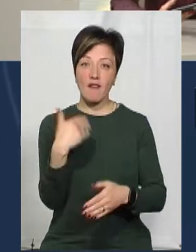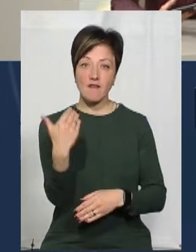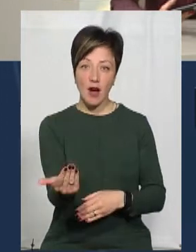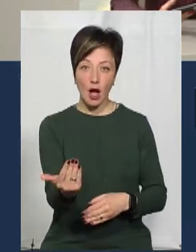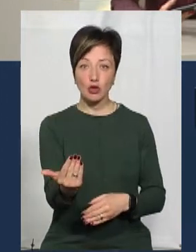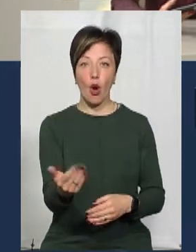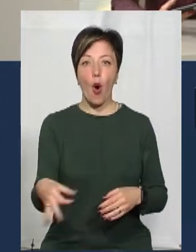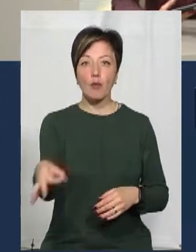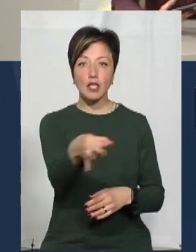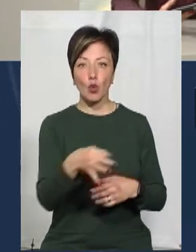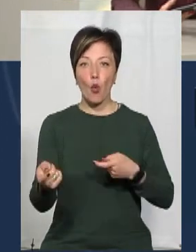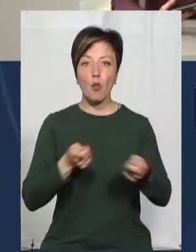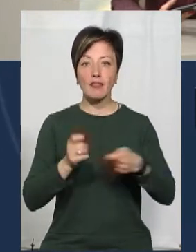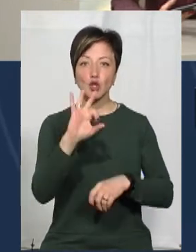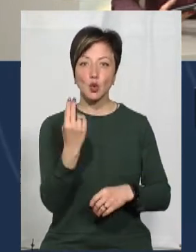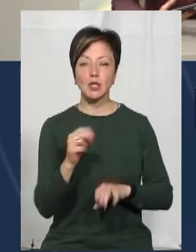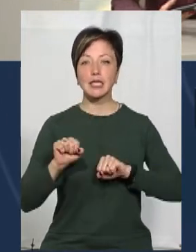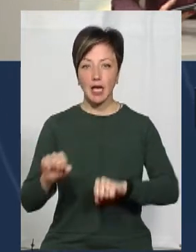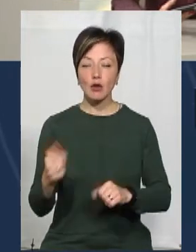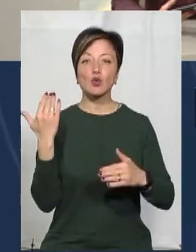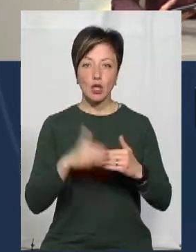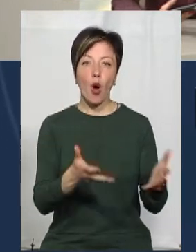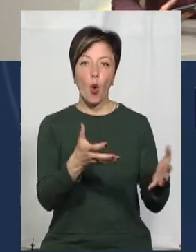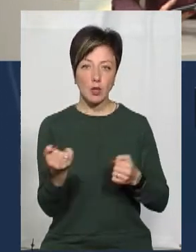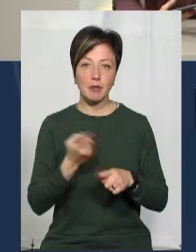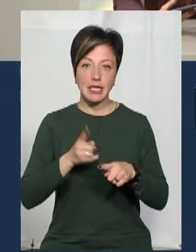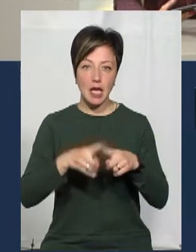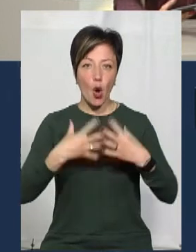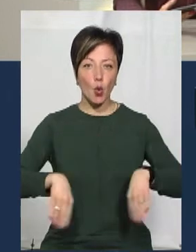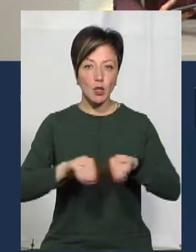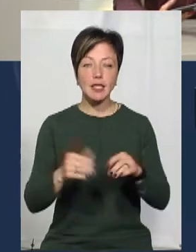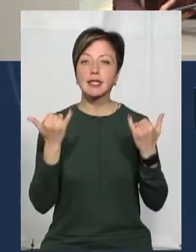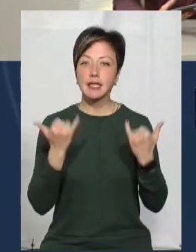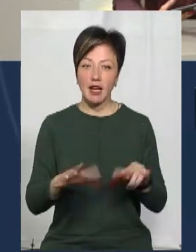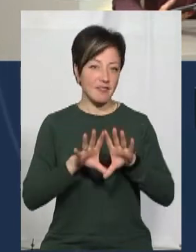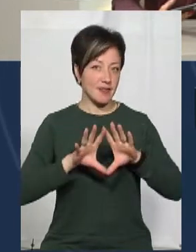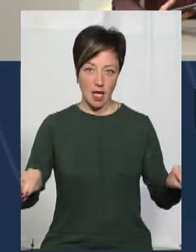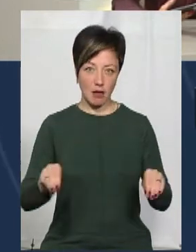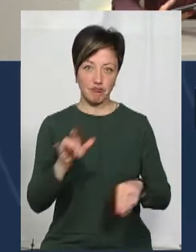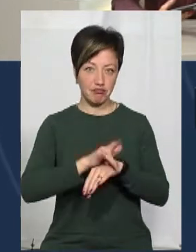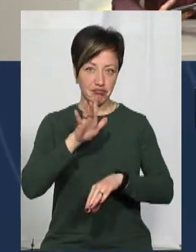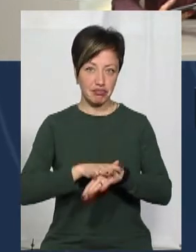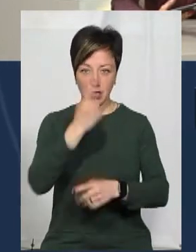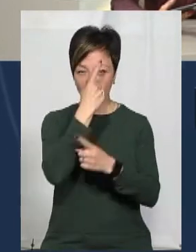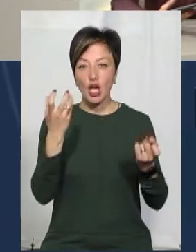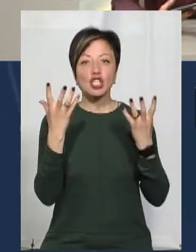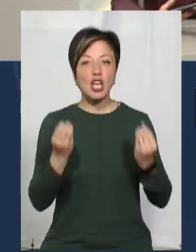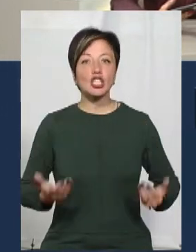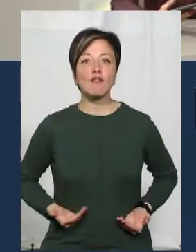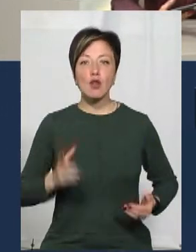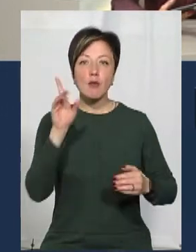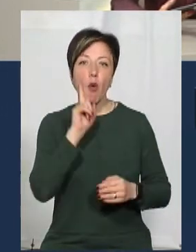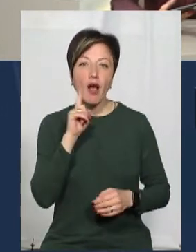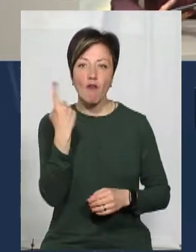вашого обласного управління соцзахисту вже отримала ця родина. Наразі це вся інформація про те, як, ага, іще живуть вони